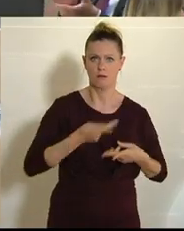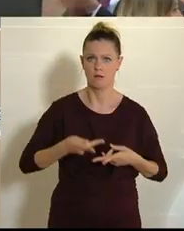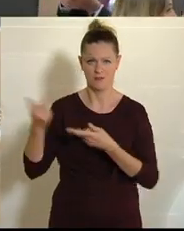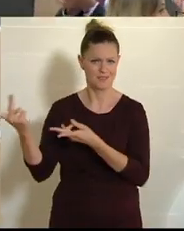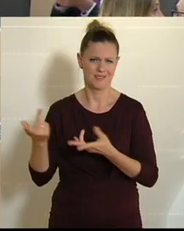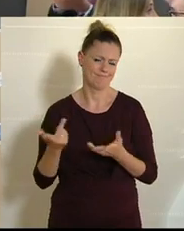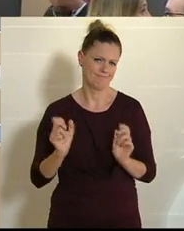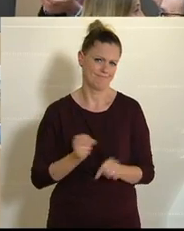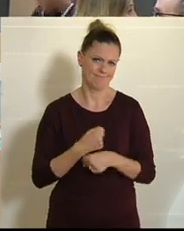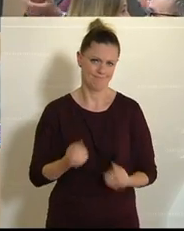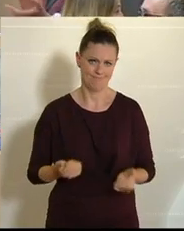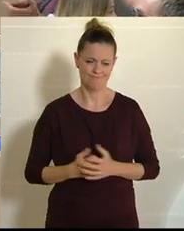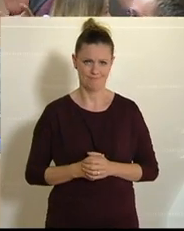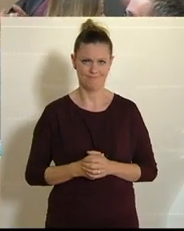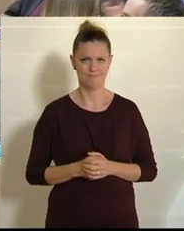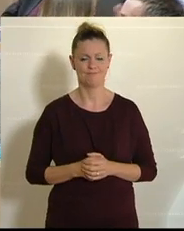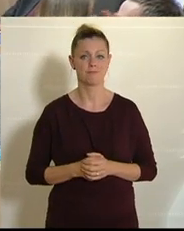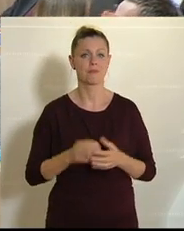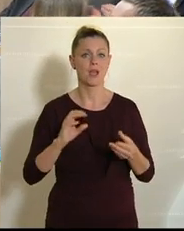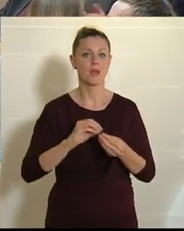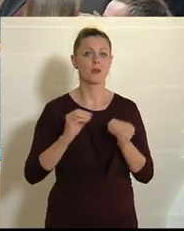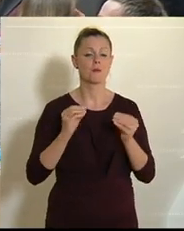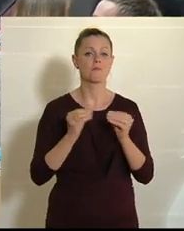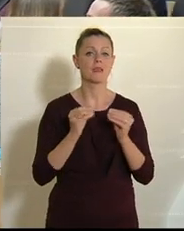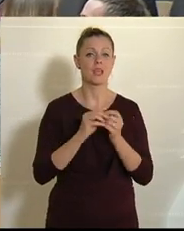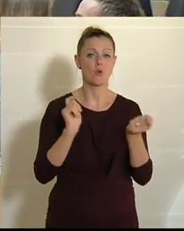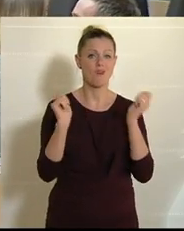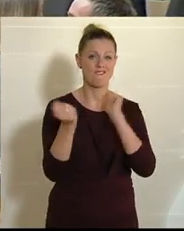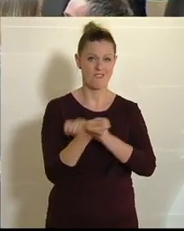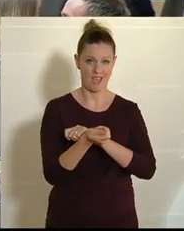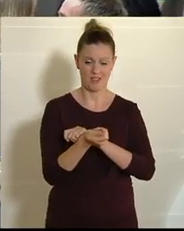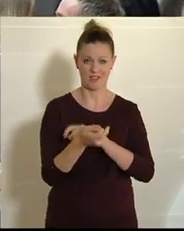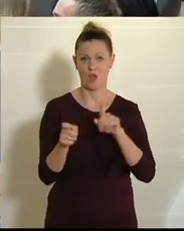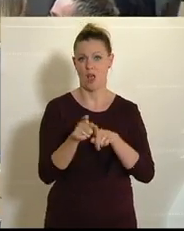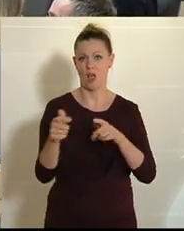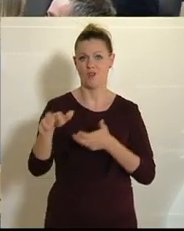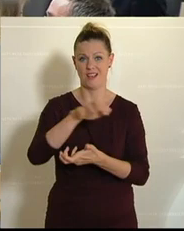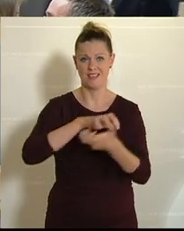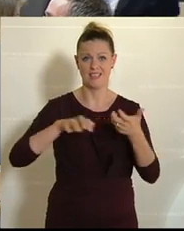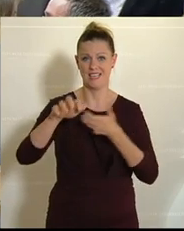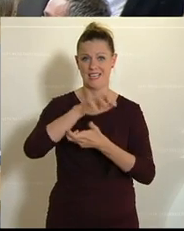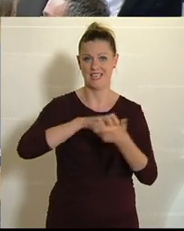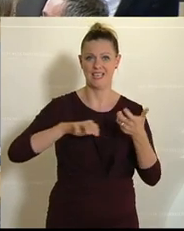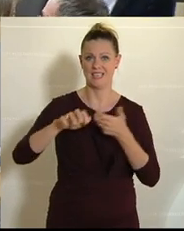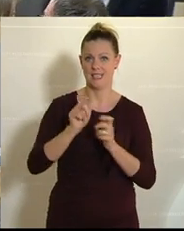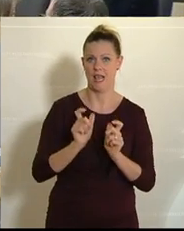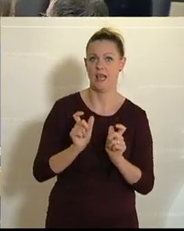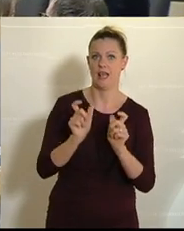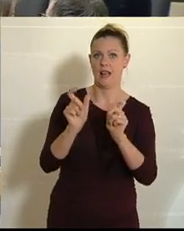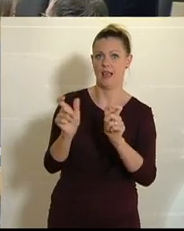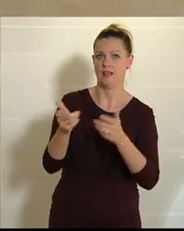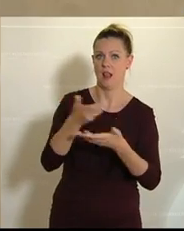Die Anträge zur Biowende und zur Stärkung der krisenresilienten Landwirtschaft